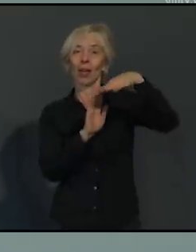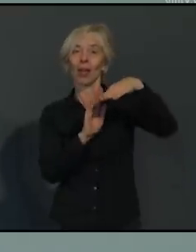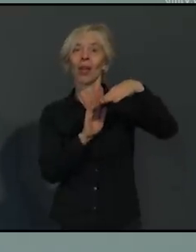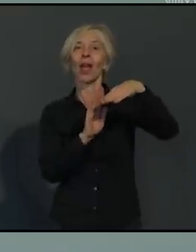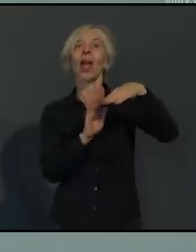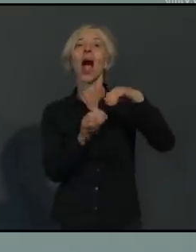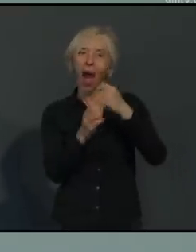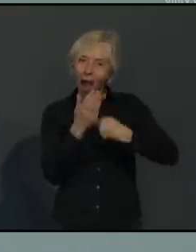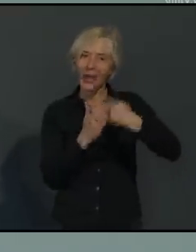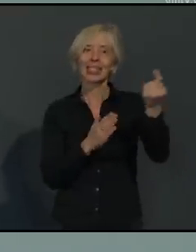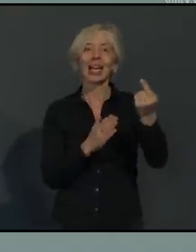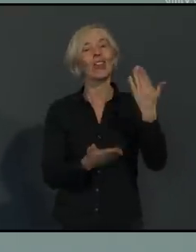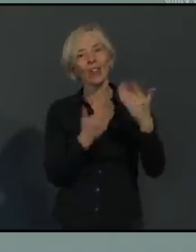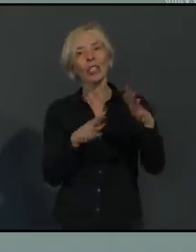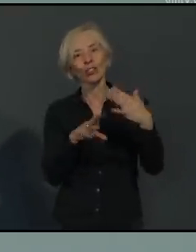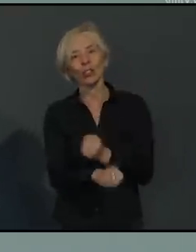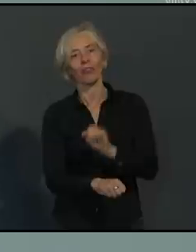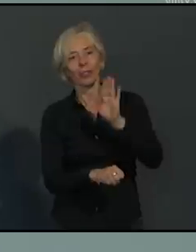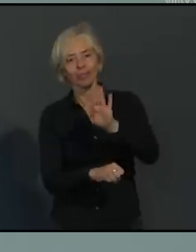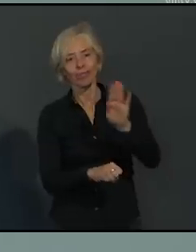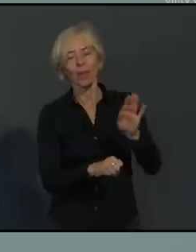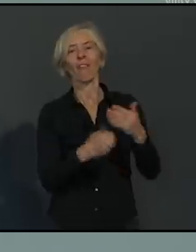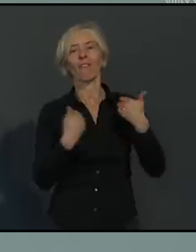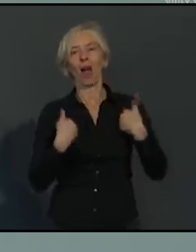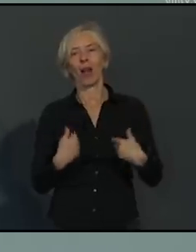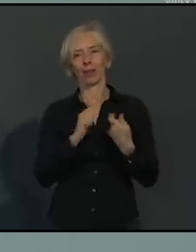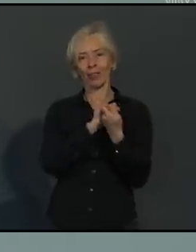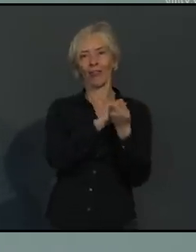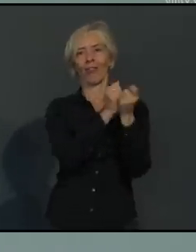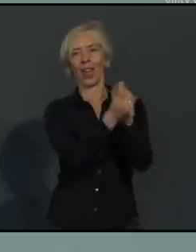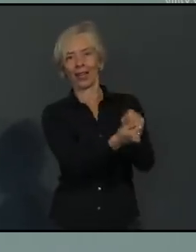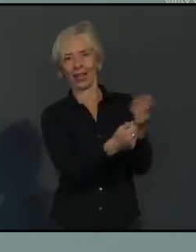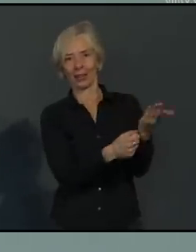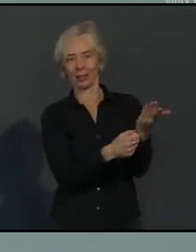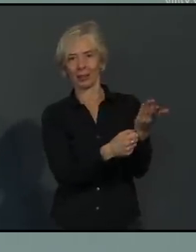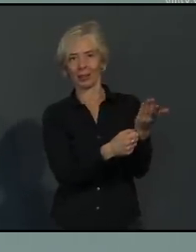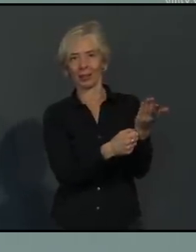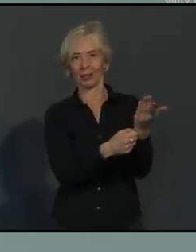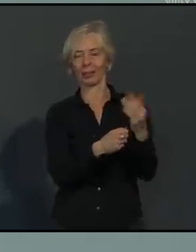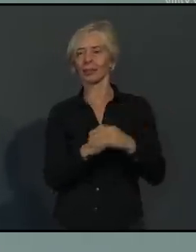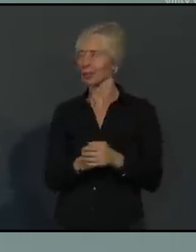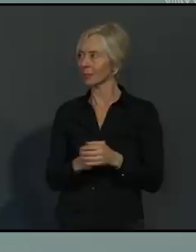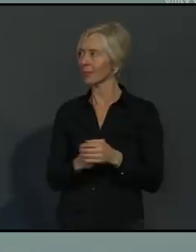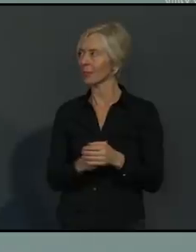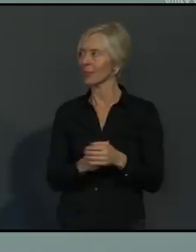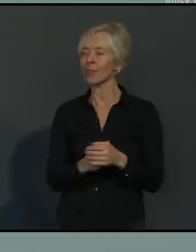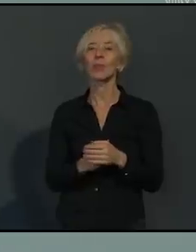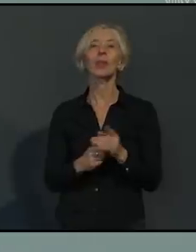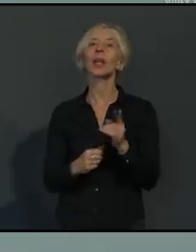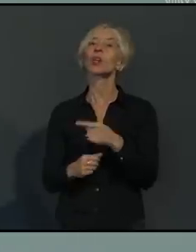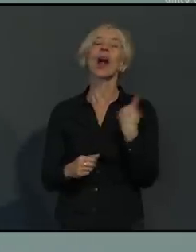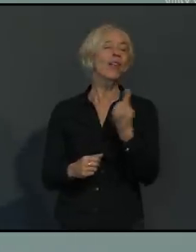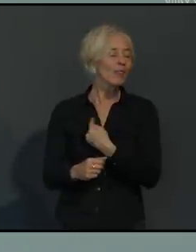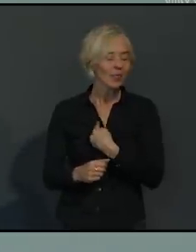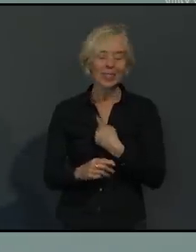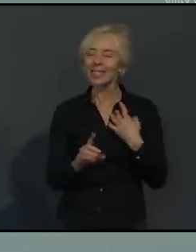Hier geht es dabei und auch da möchte ich nochmal darauf hinweisen, was ich schon an dieser Stelle vor einem halben Jahr gesagt habe. Es geht hier nicht um Gängelei und